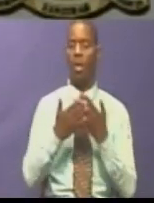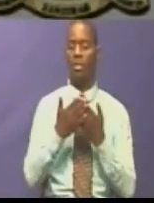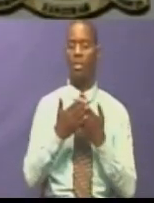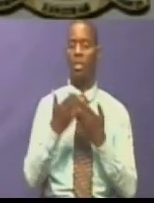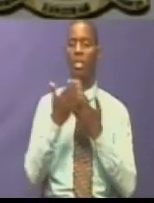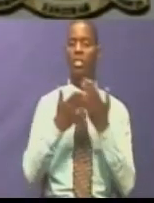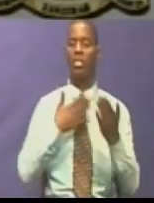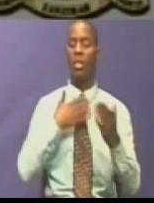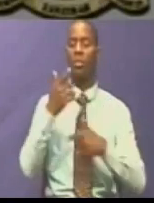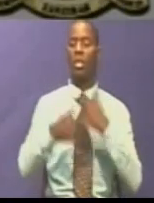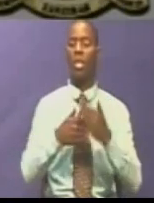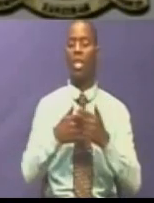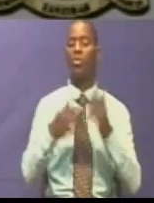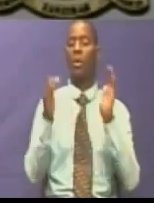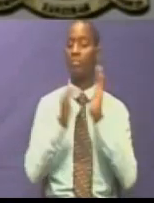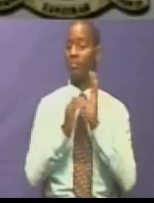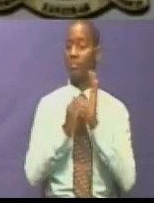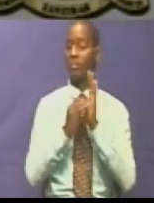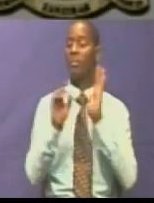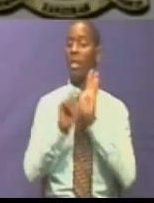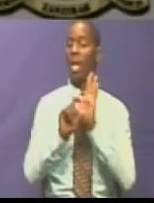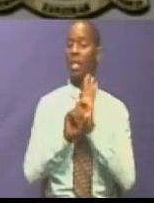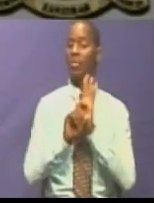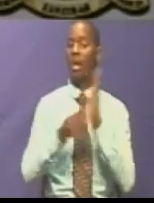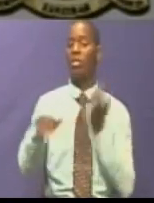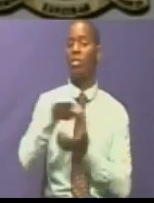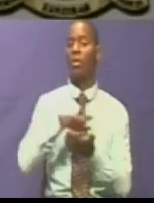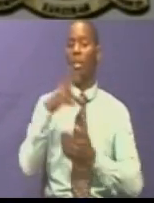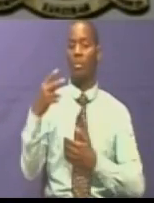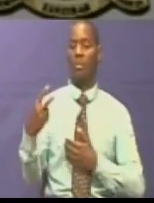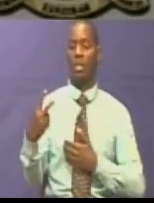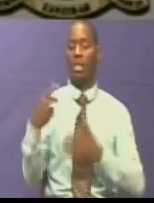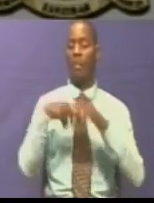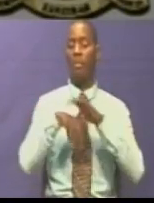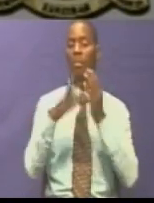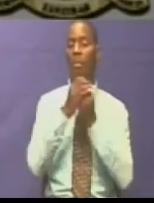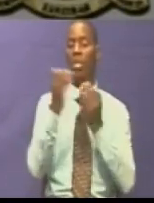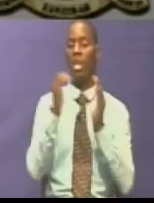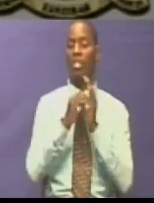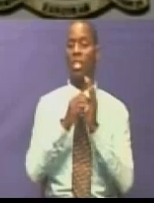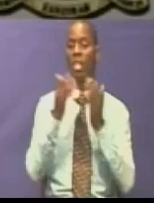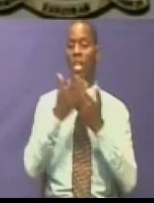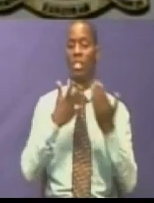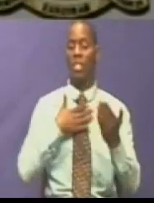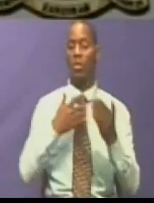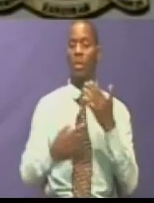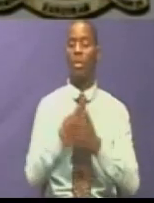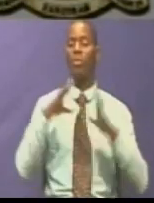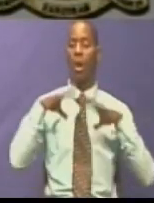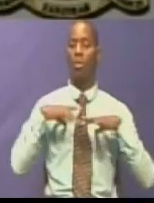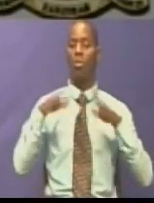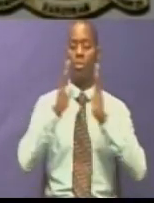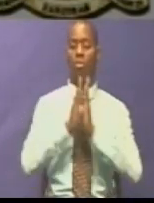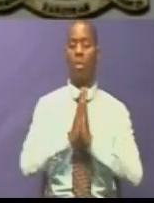shiria Katiba zote mbili na shiria za nchi yetu Zimitua uhuru wa kwa budu lakini